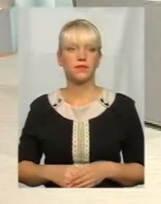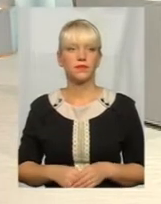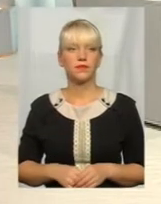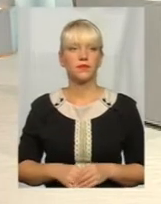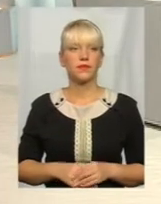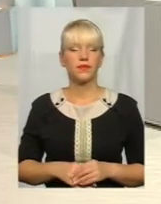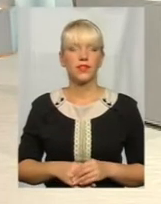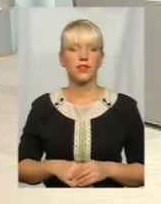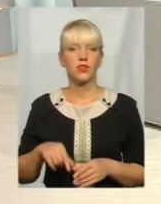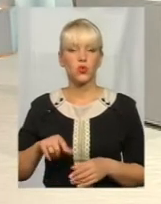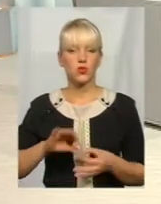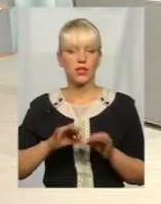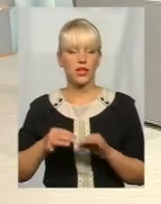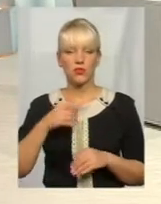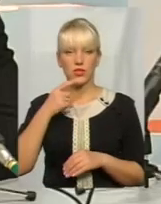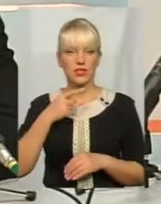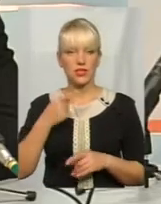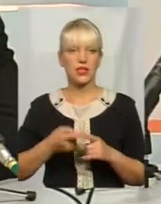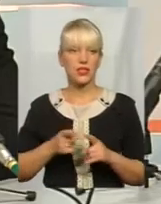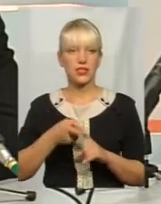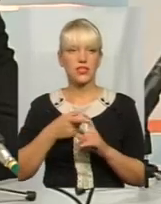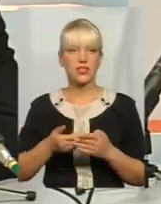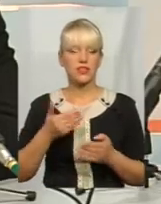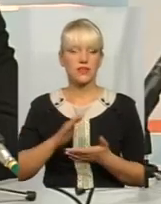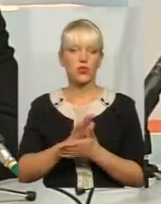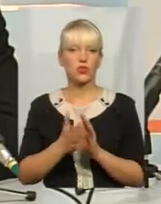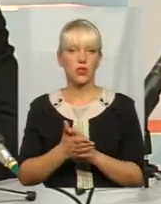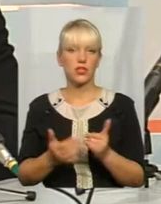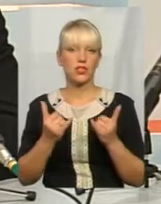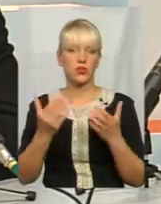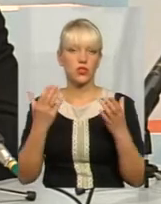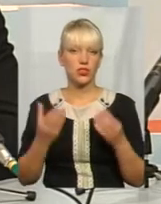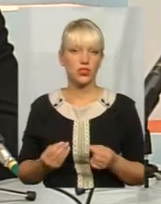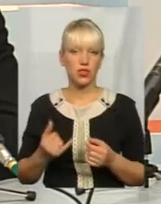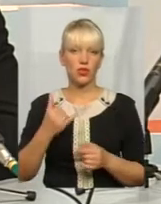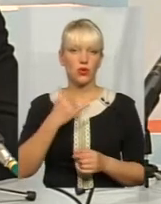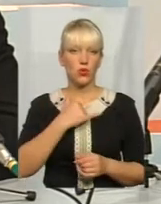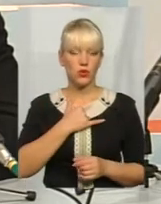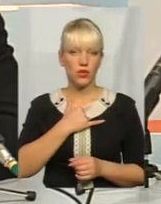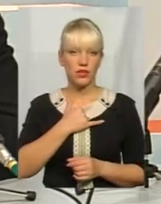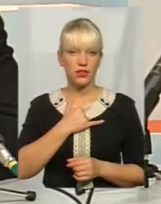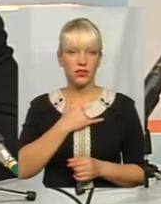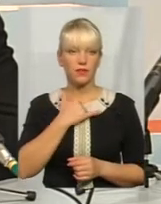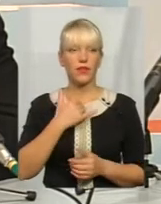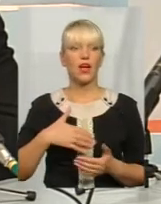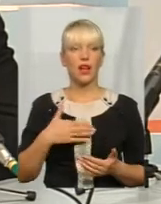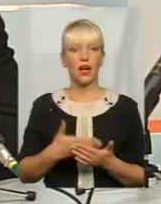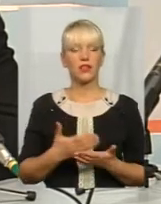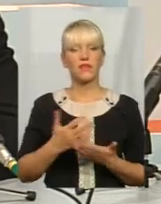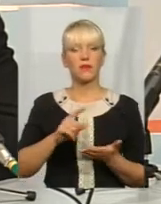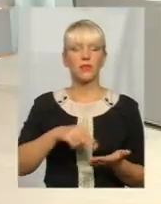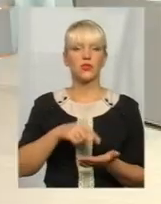Тут складно сказати, залежності все від ситуації. На сьогоднішній день у нас активний і місто